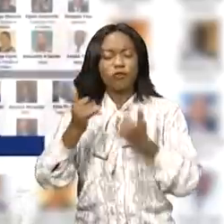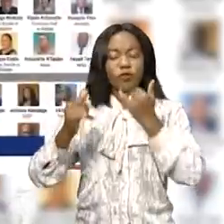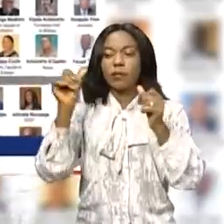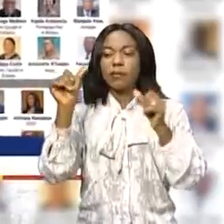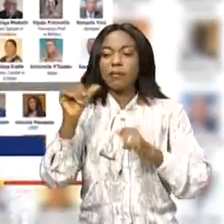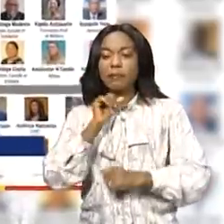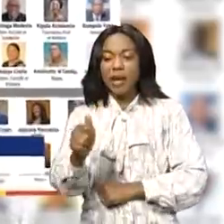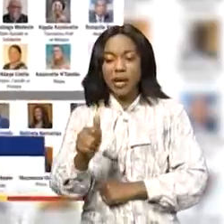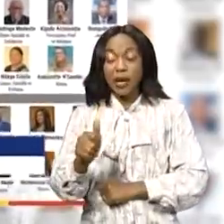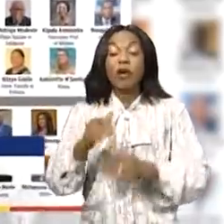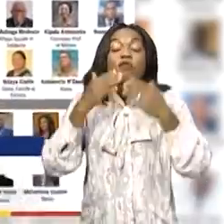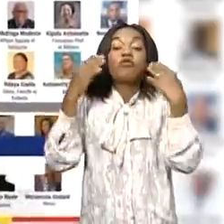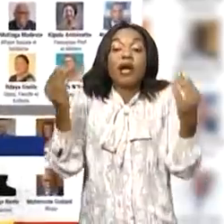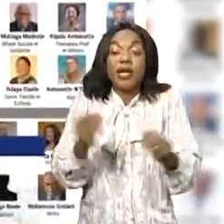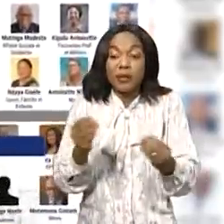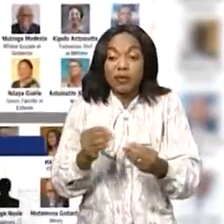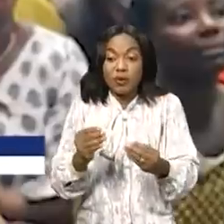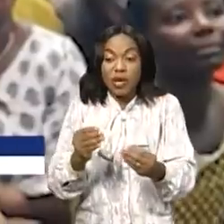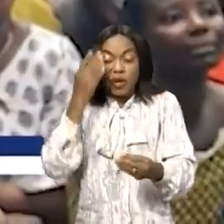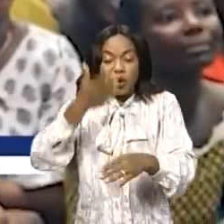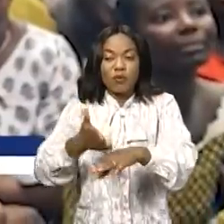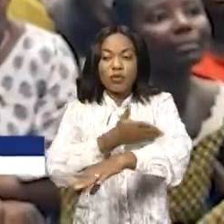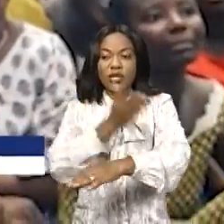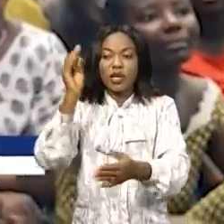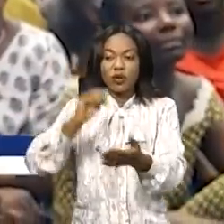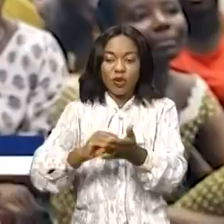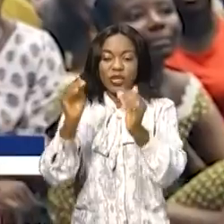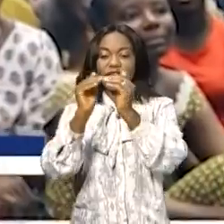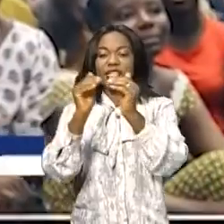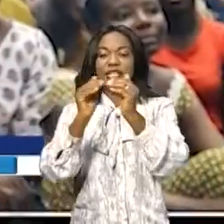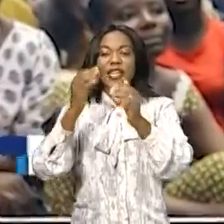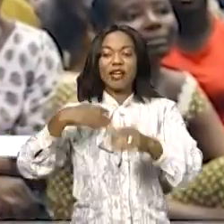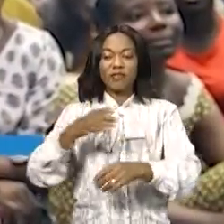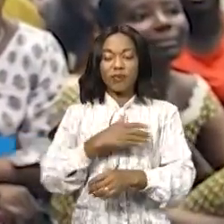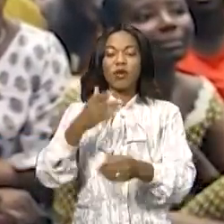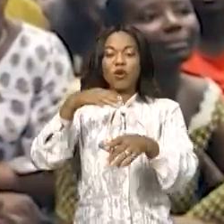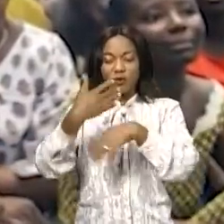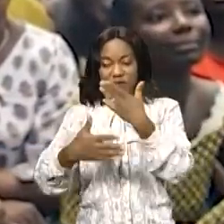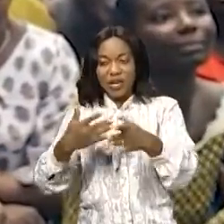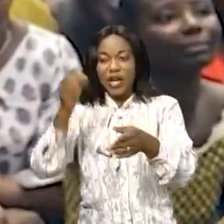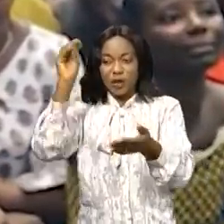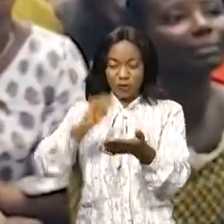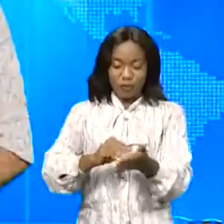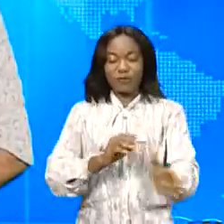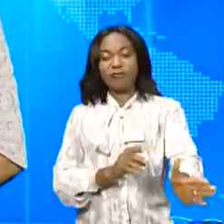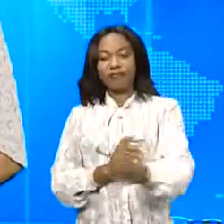-faire pourra soit monter le quota sur la parité, soit le faire chuter.